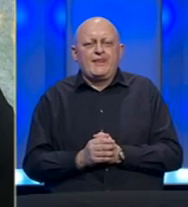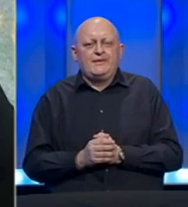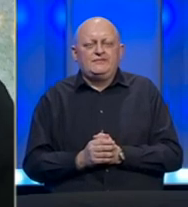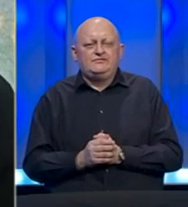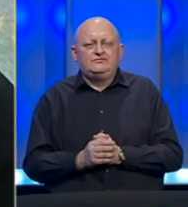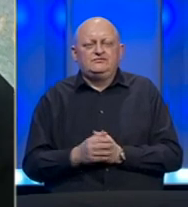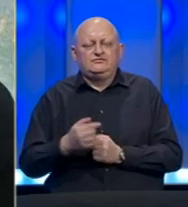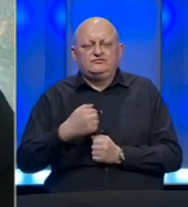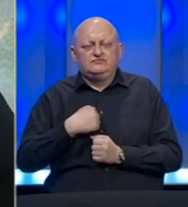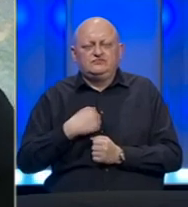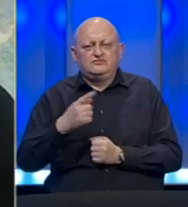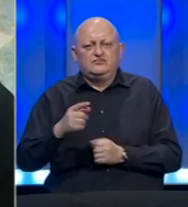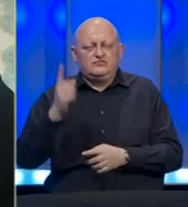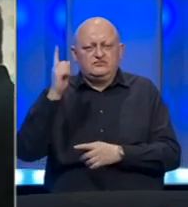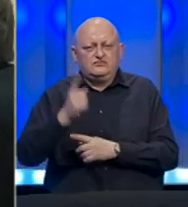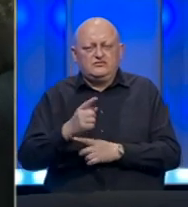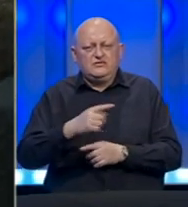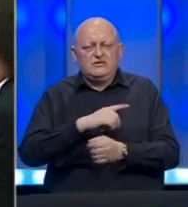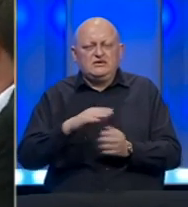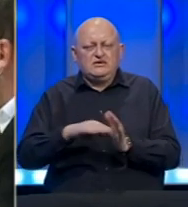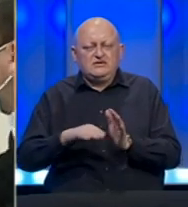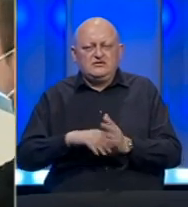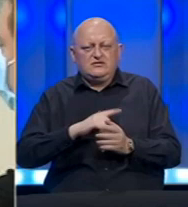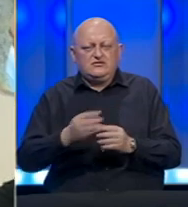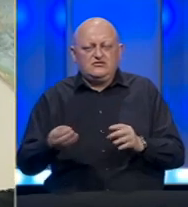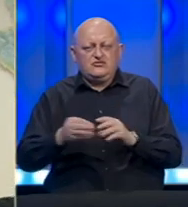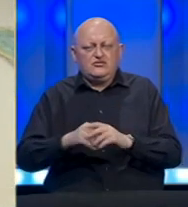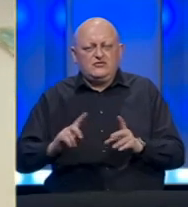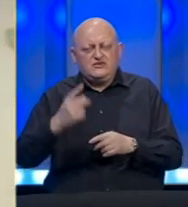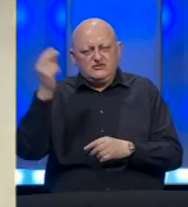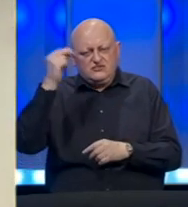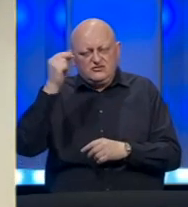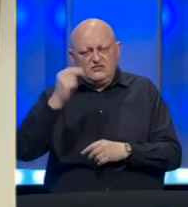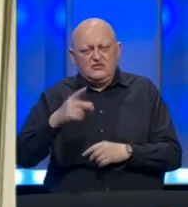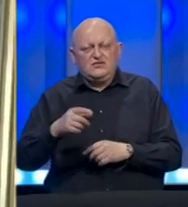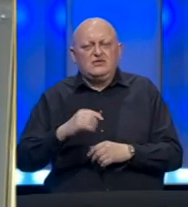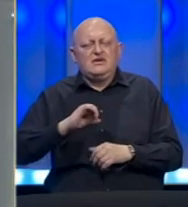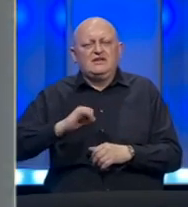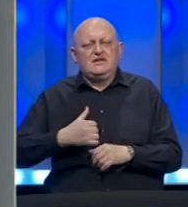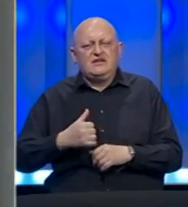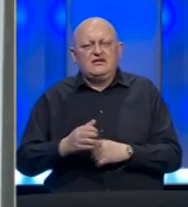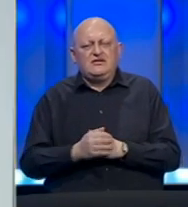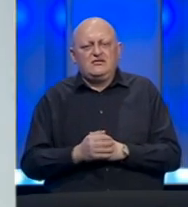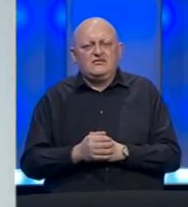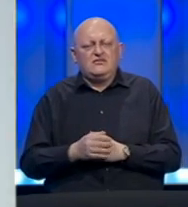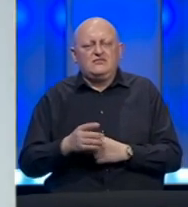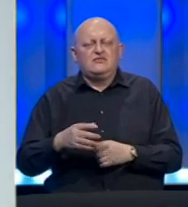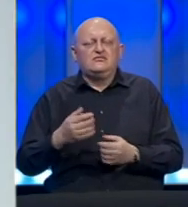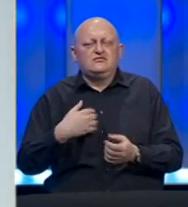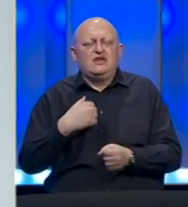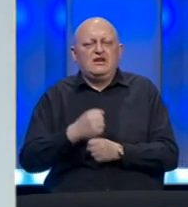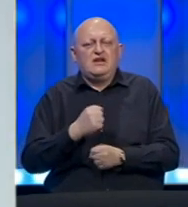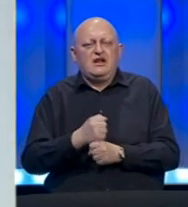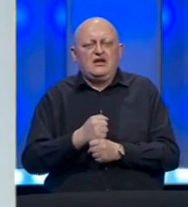Mi smo sa ovom uredbom, sa zakonskom snagom o dopun i zakon o viskom obrazovanju htjeli da zapravo dijelujemo